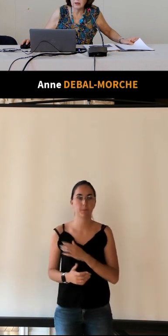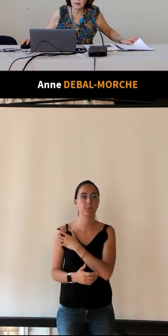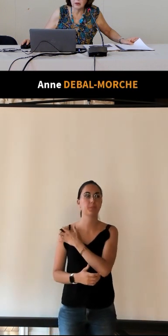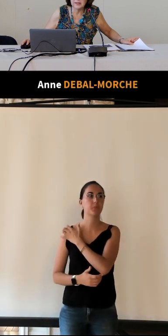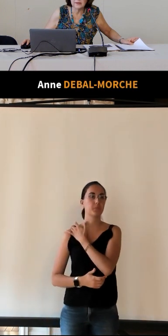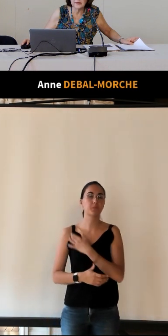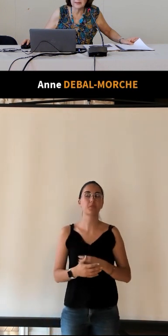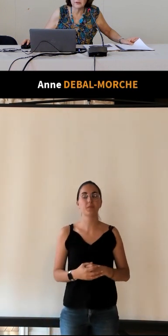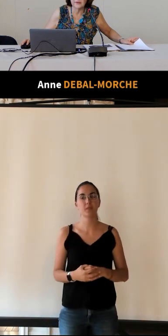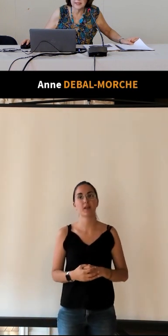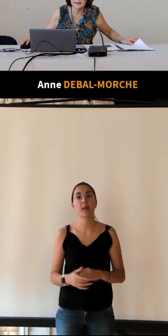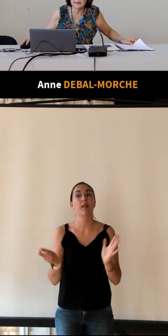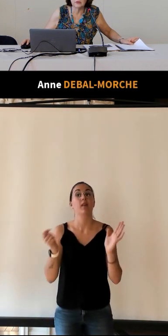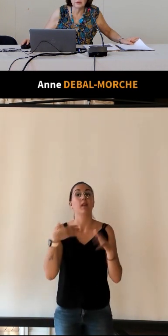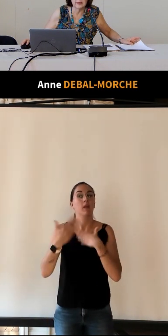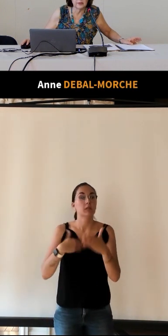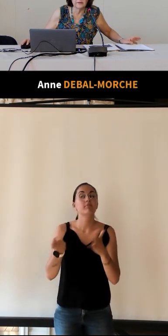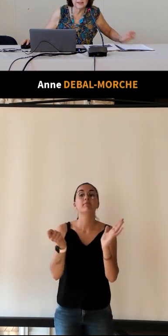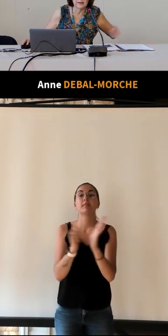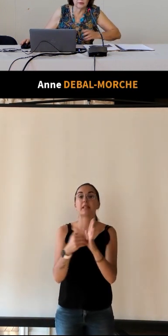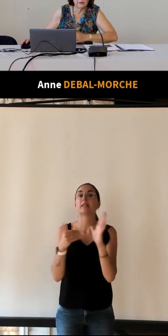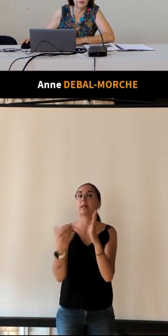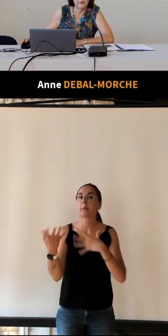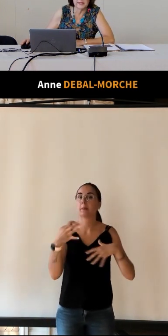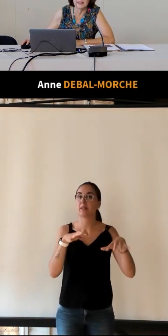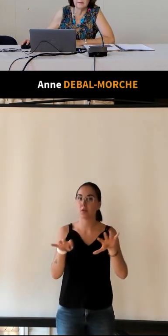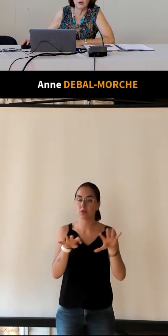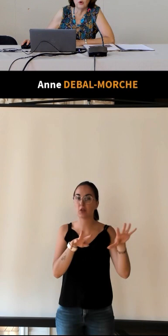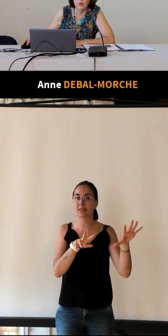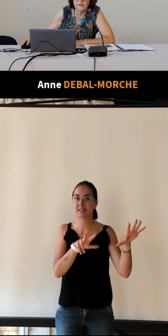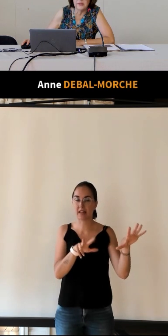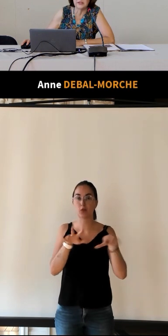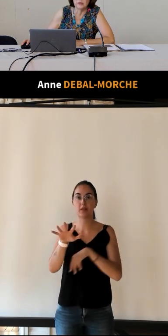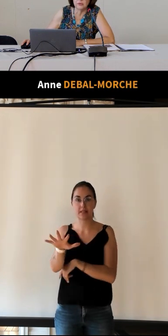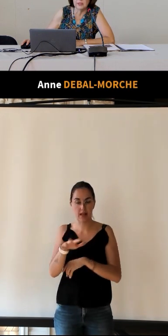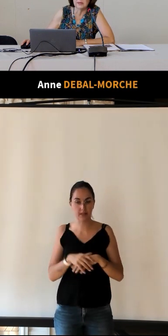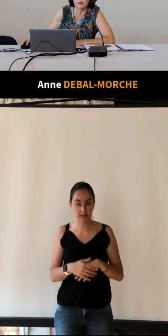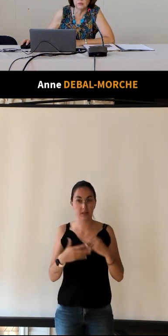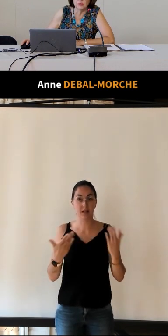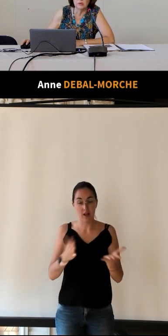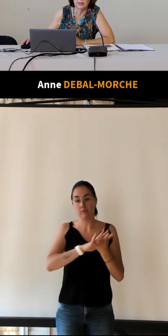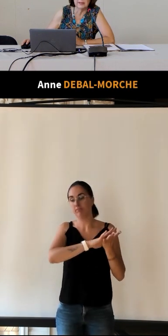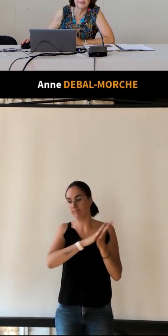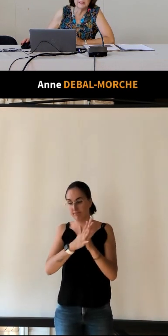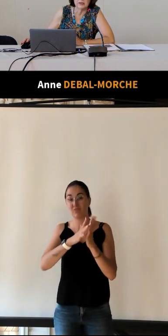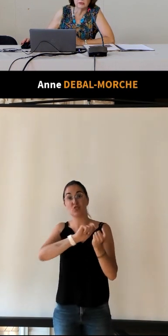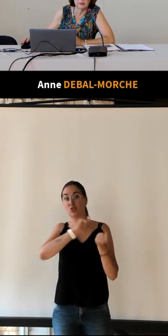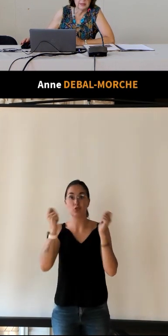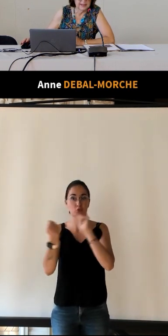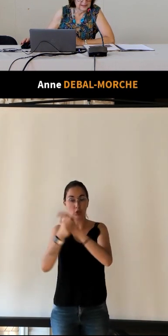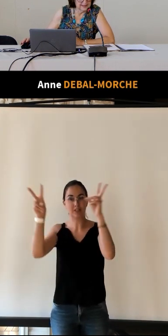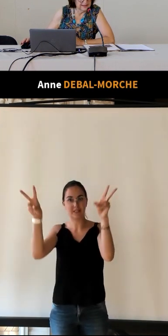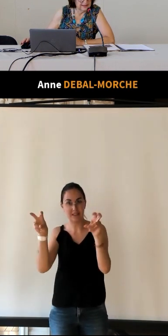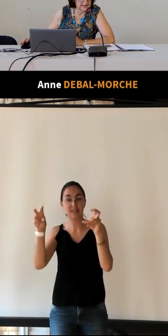En 1985 donc il devient officiellement office de tourisme de Tours l'appellation